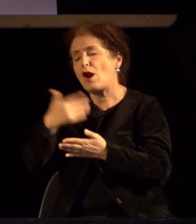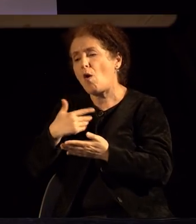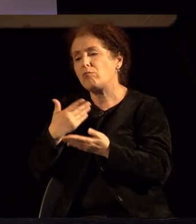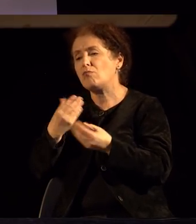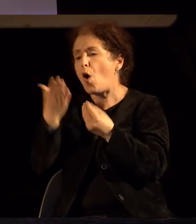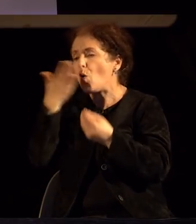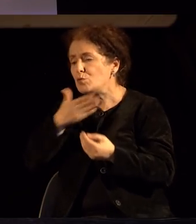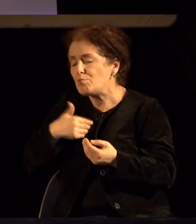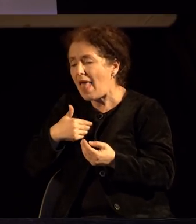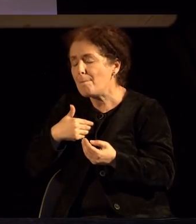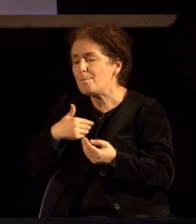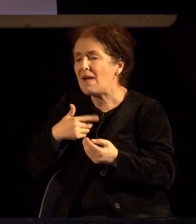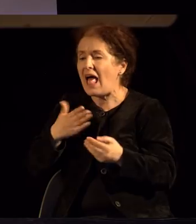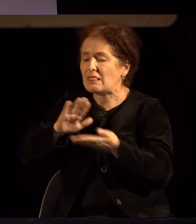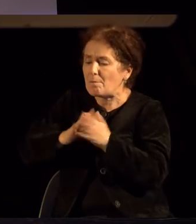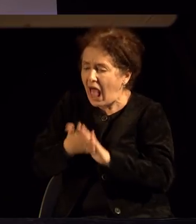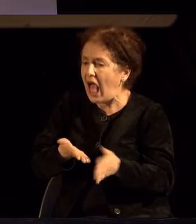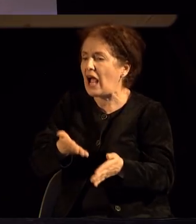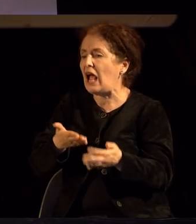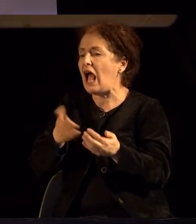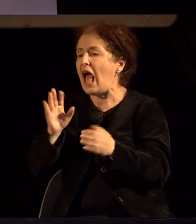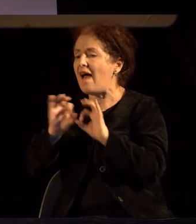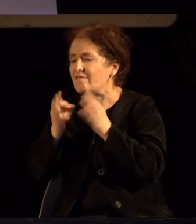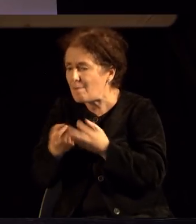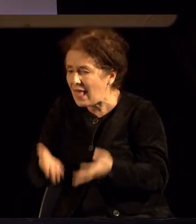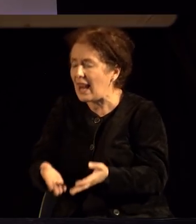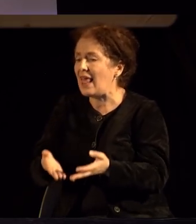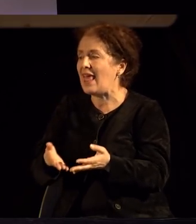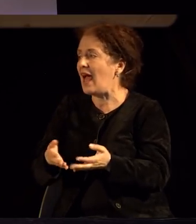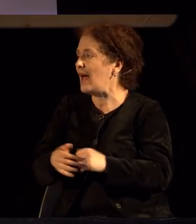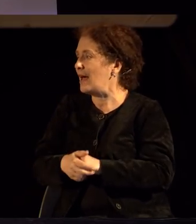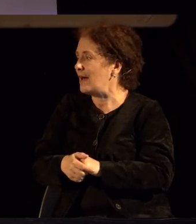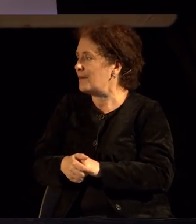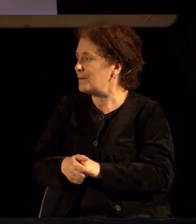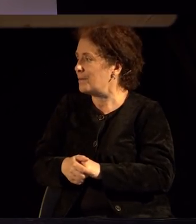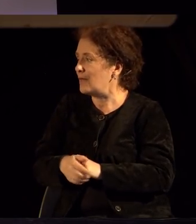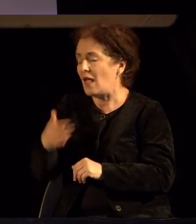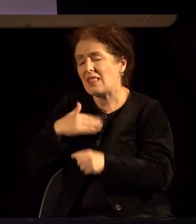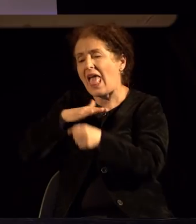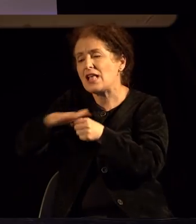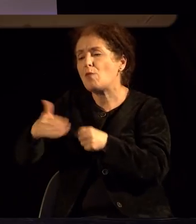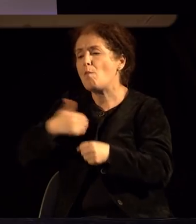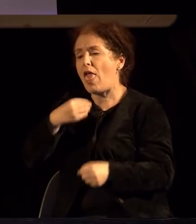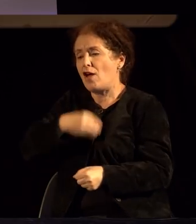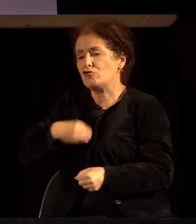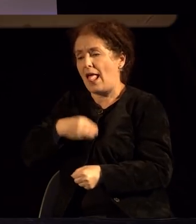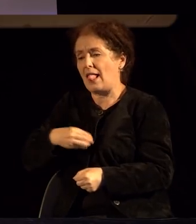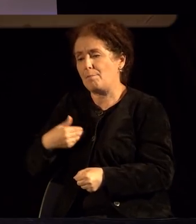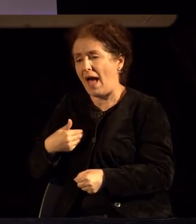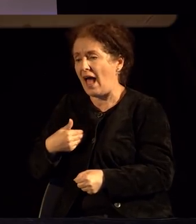си на секој поле без никакво стегање од ништо, и при тоа се остварам она желба,